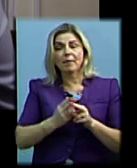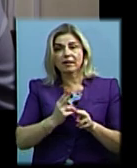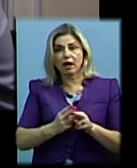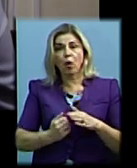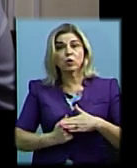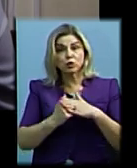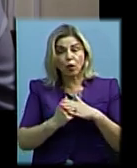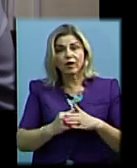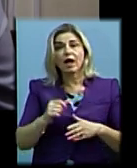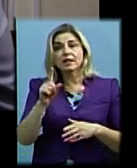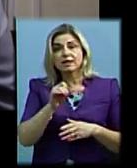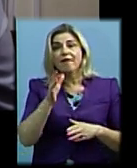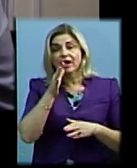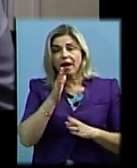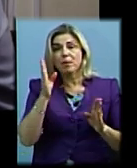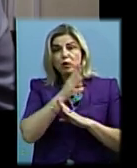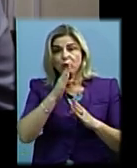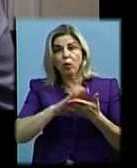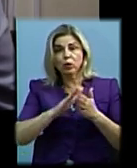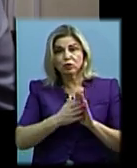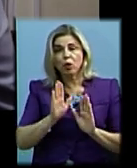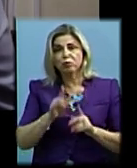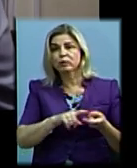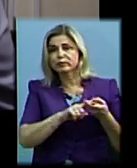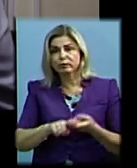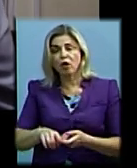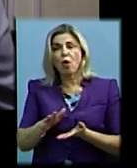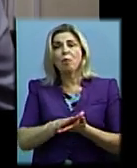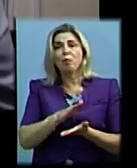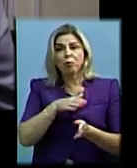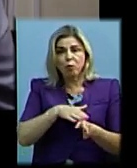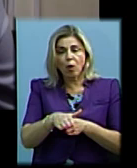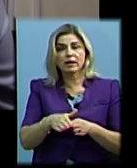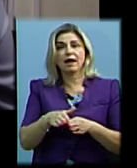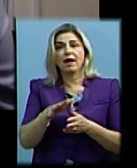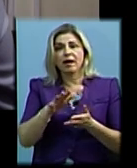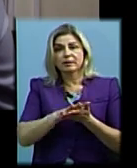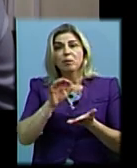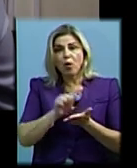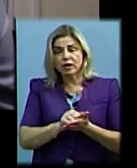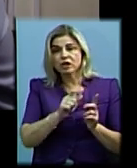З часом в атмосферних умовах це приведе до повної втрати тексту епітафії, я